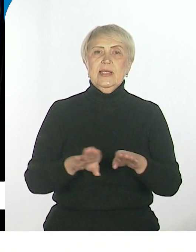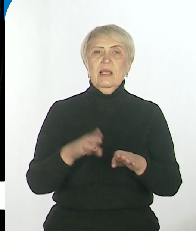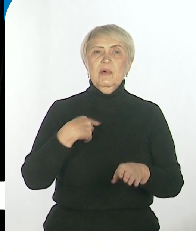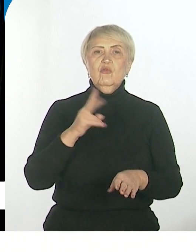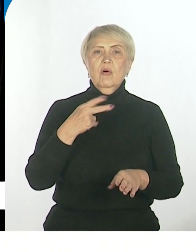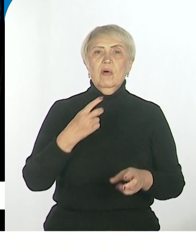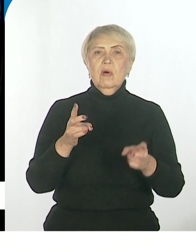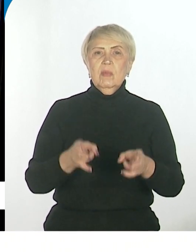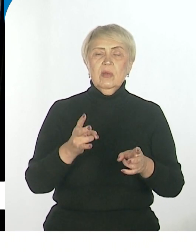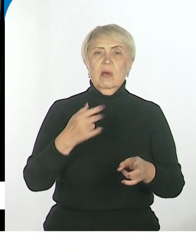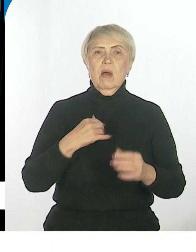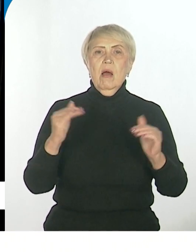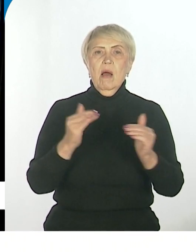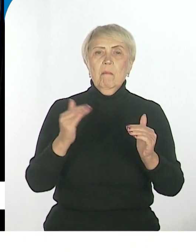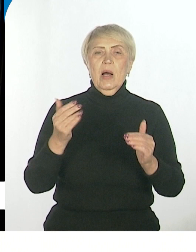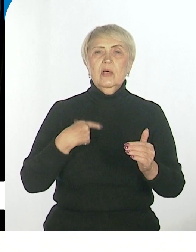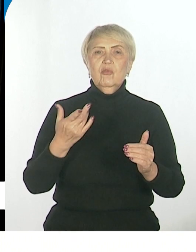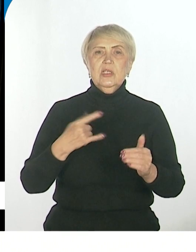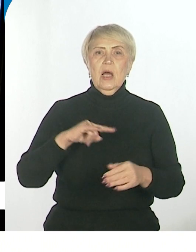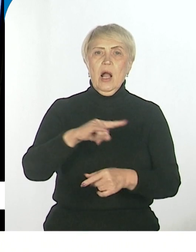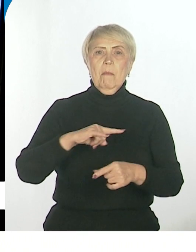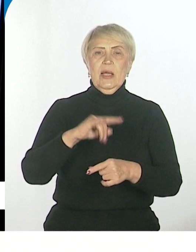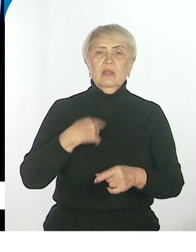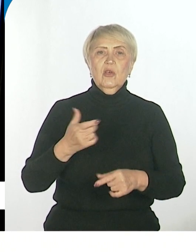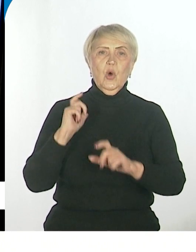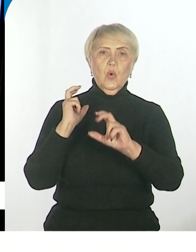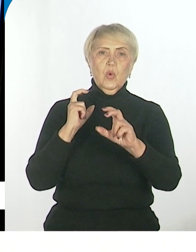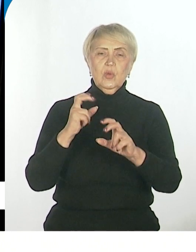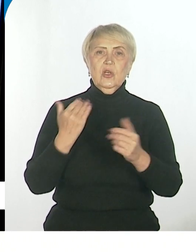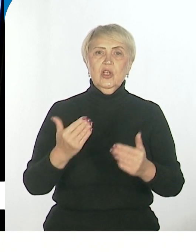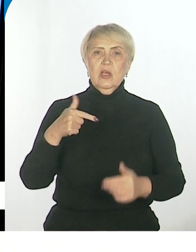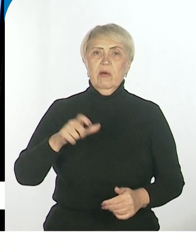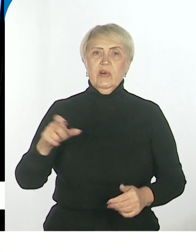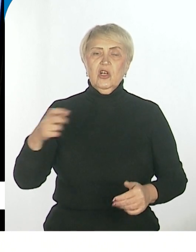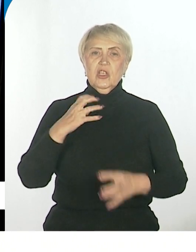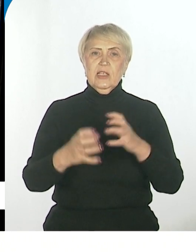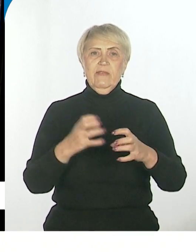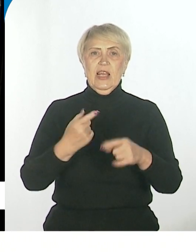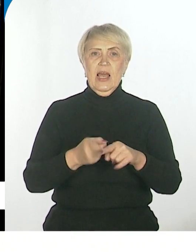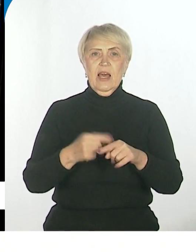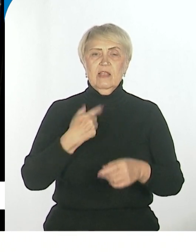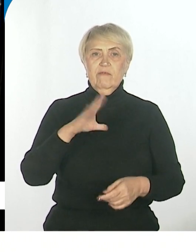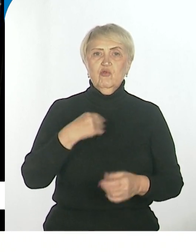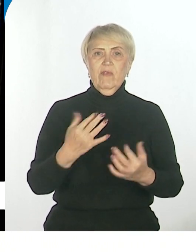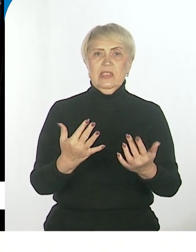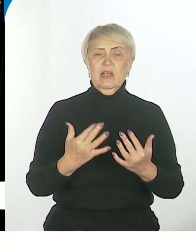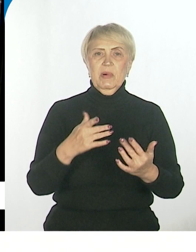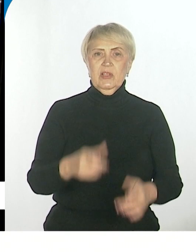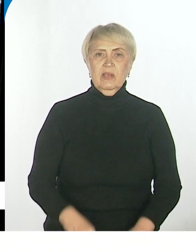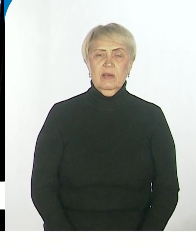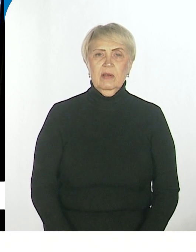малогабаритных грузов, борьбы с пожарами. Сейчас и в гражданской сфере, да, это действительно очень востребовано. И поэтому